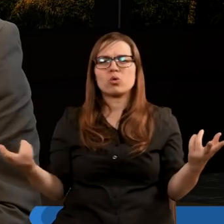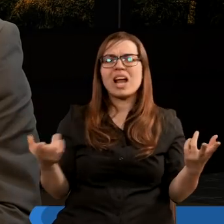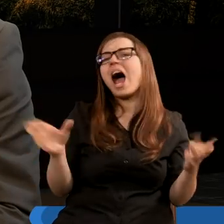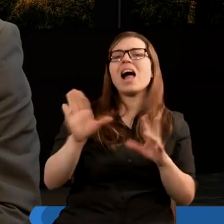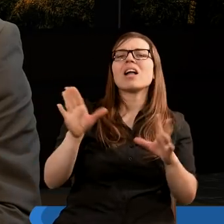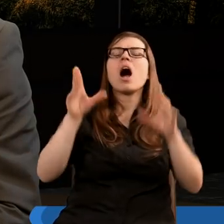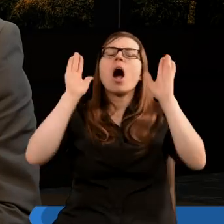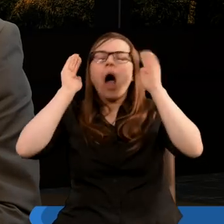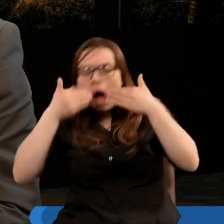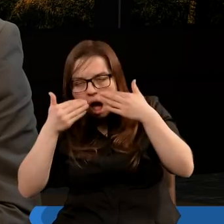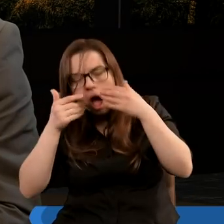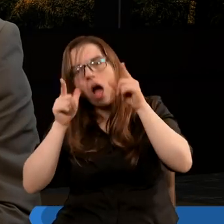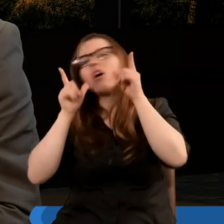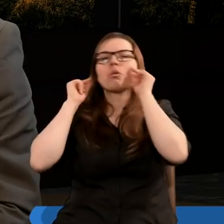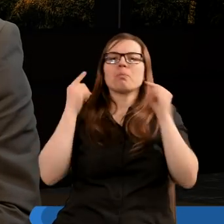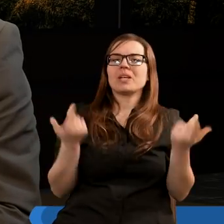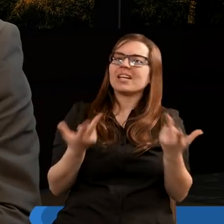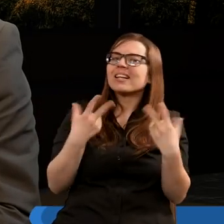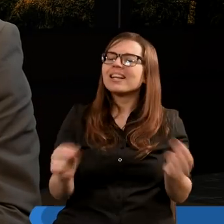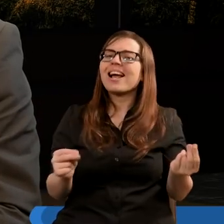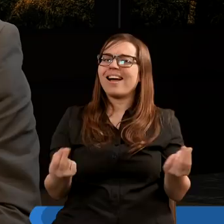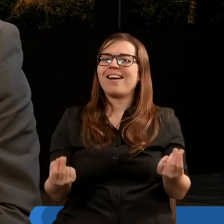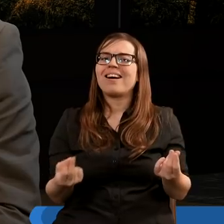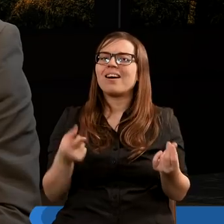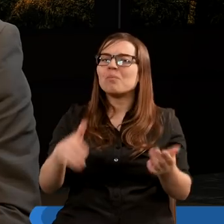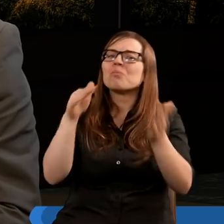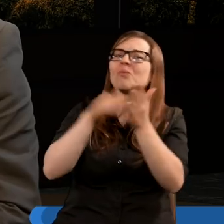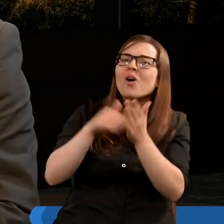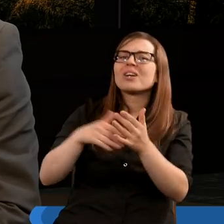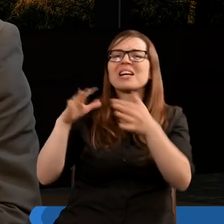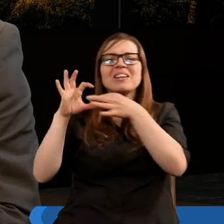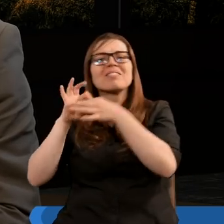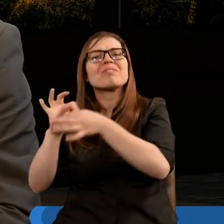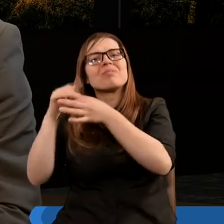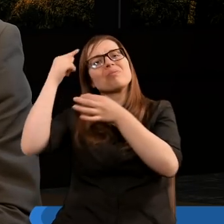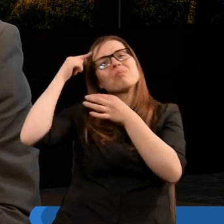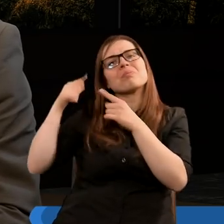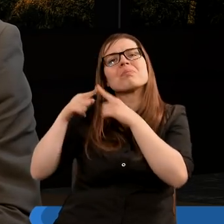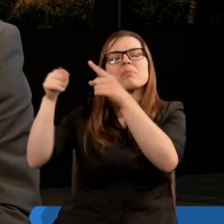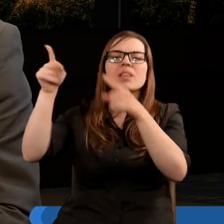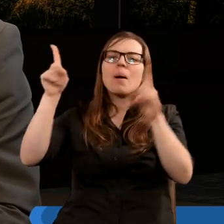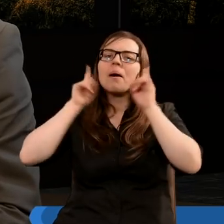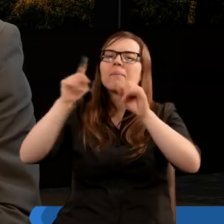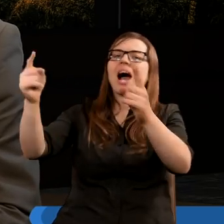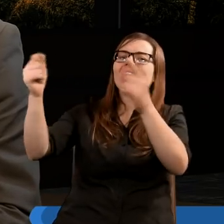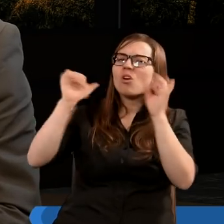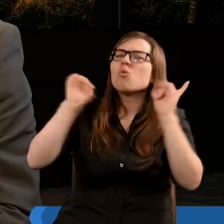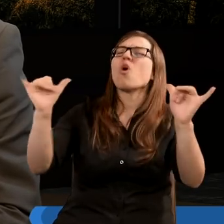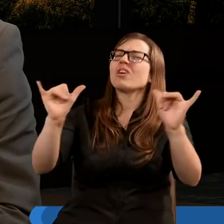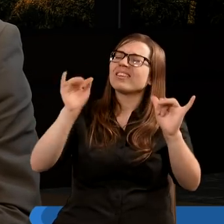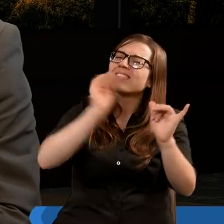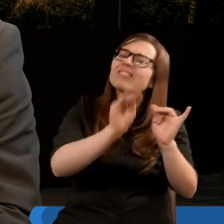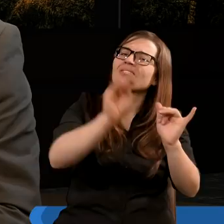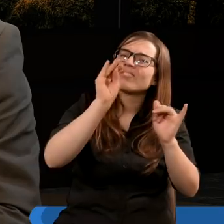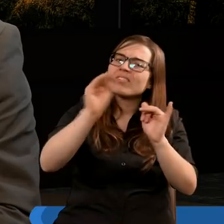To jest taka ironia, że ludzie dzisiaj tego nie widzą. Potrzebują obudzenia, potrzebują tych trąb, potrzebują tego głośnego